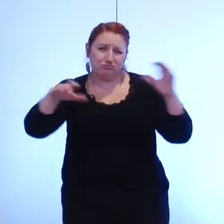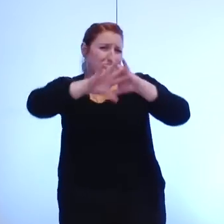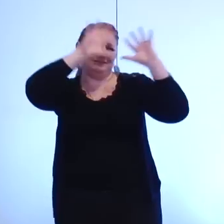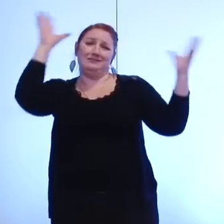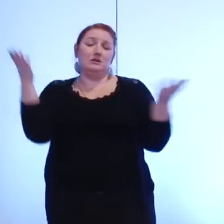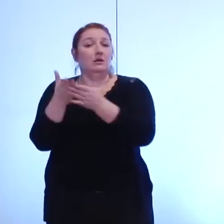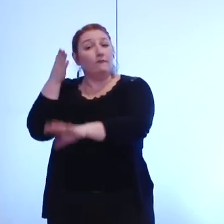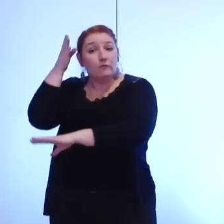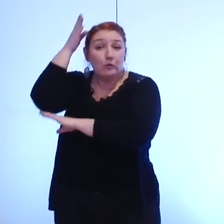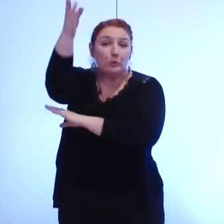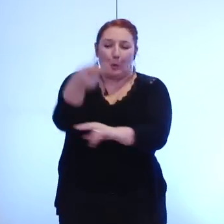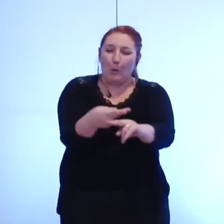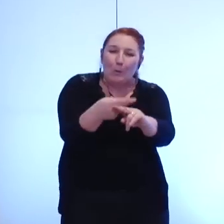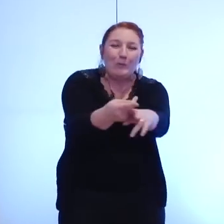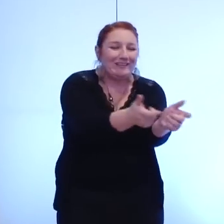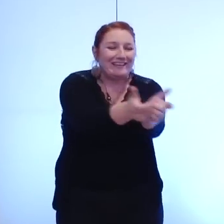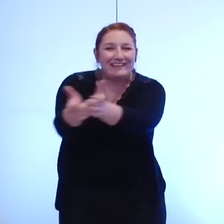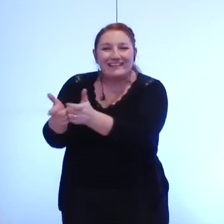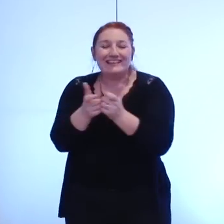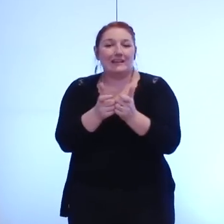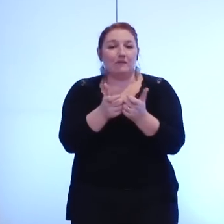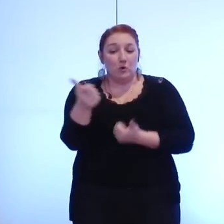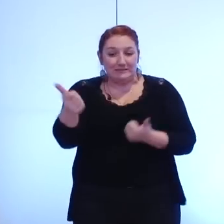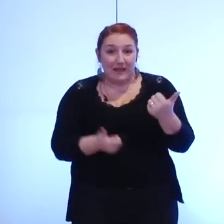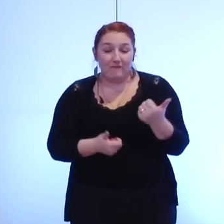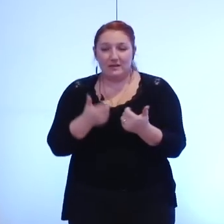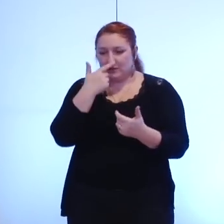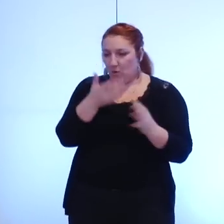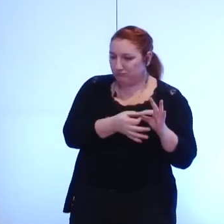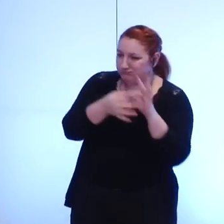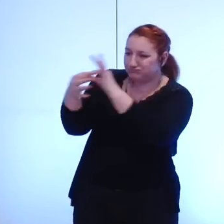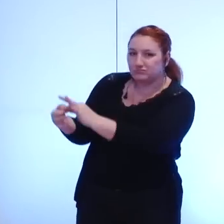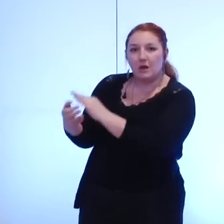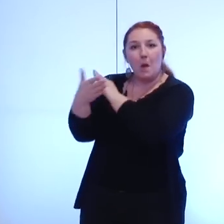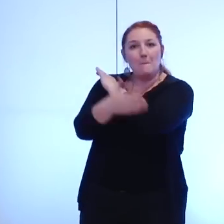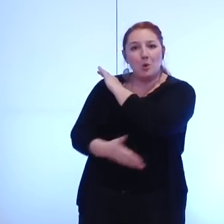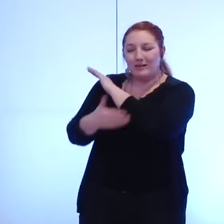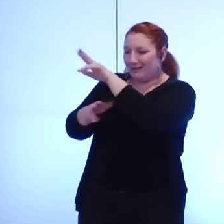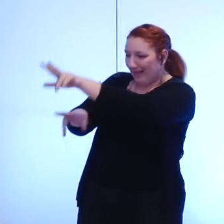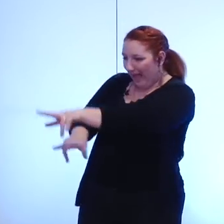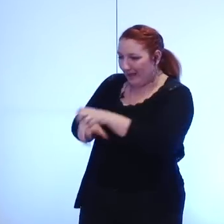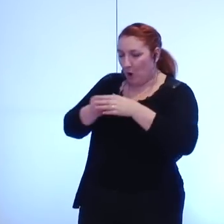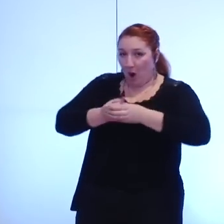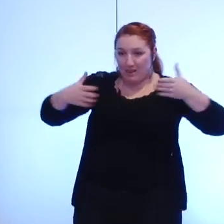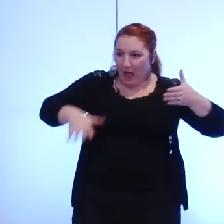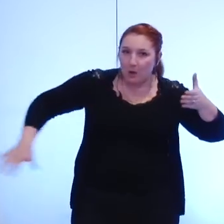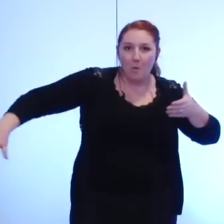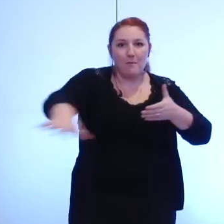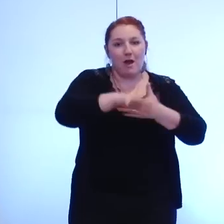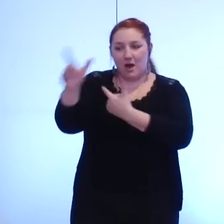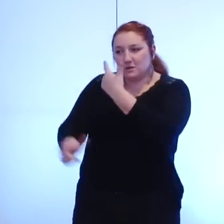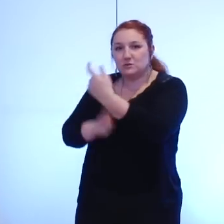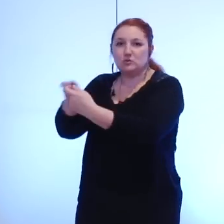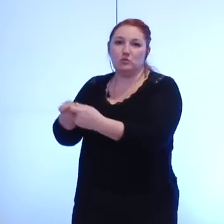d'être des outils au service d'une véritable politique agricole d'agglomération pour ne pas dire une politique